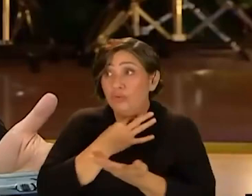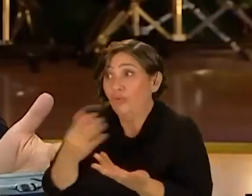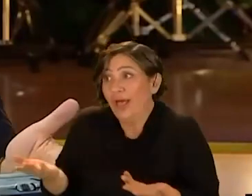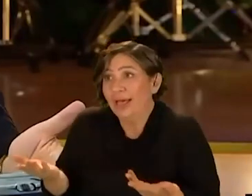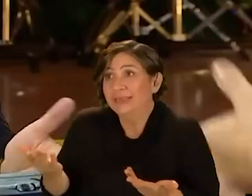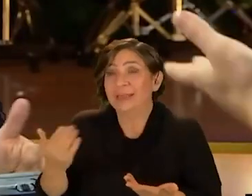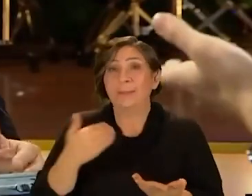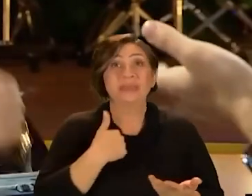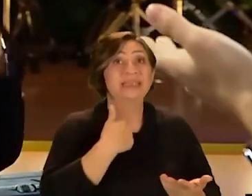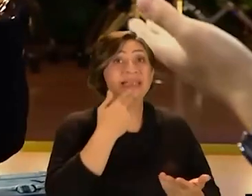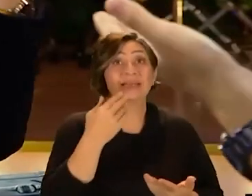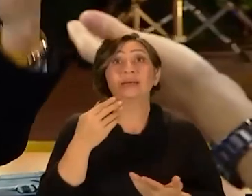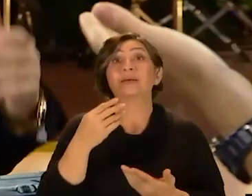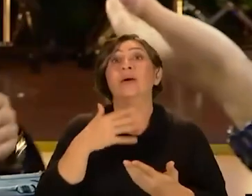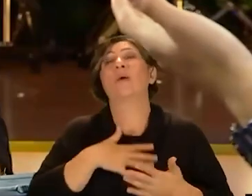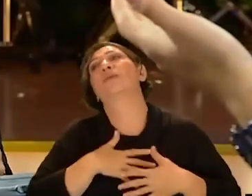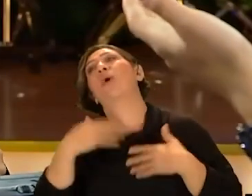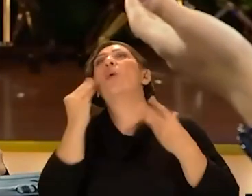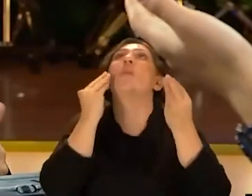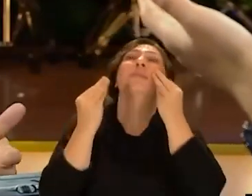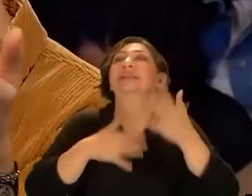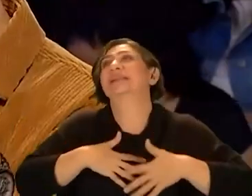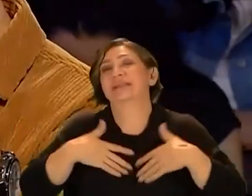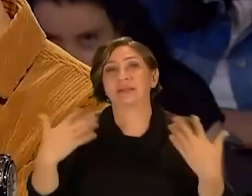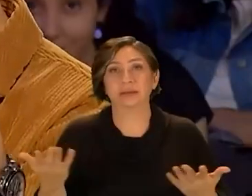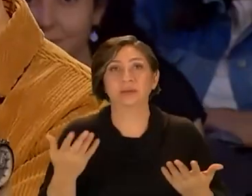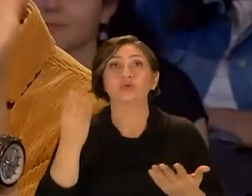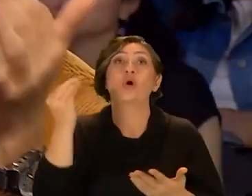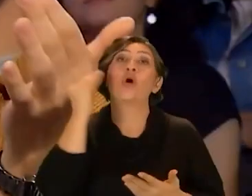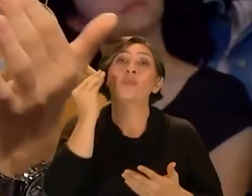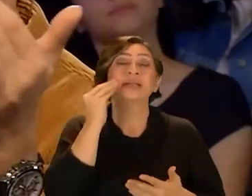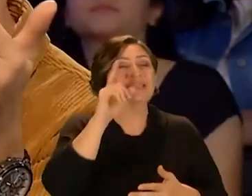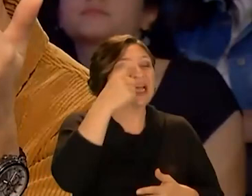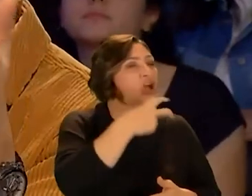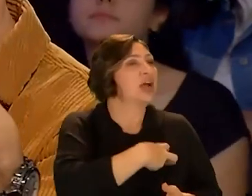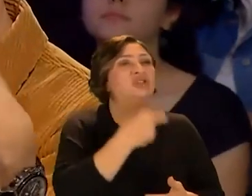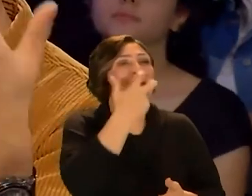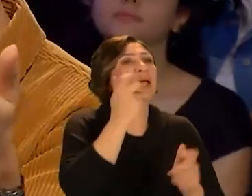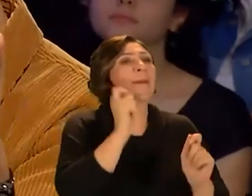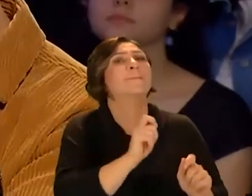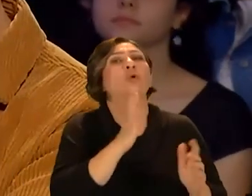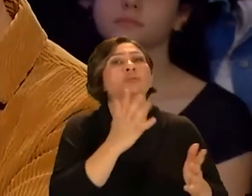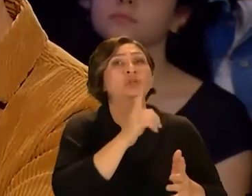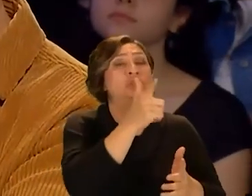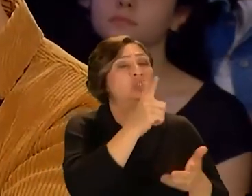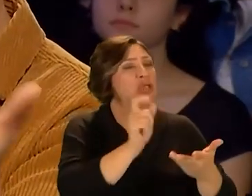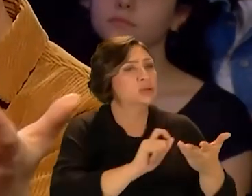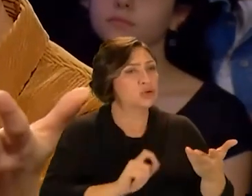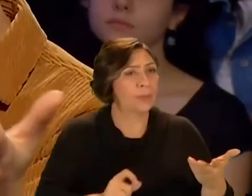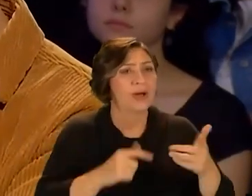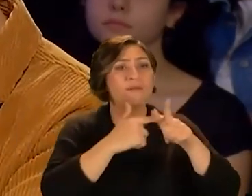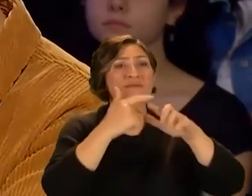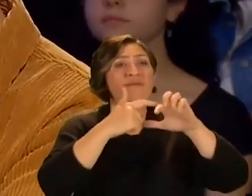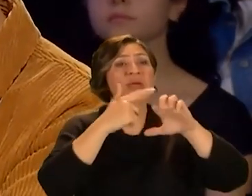Lütfen Yani biz ilk 2010 dilini kullanıyoruz Öpmenler sıkıldık bizi Evet Yani çok öptülen Sadece aşk şarkısı yapmıyorum Yangınlı şiiri de yazıyorum